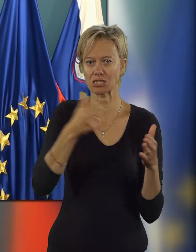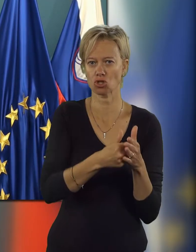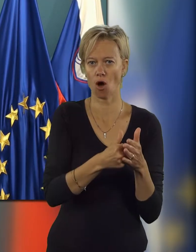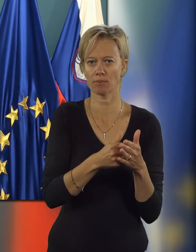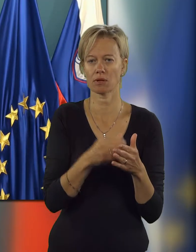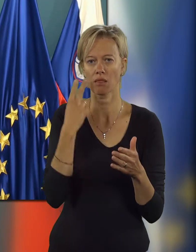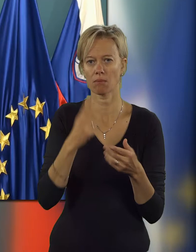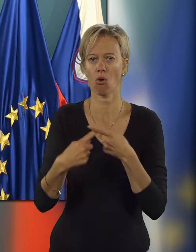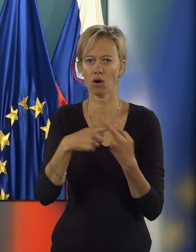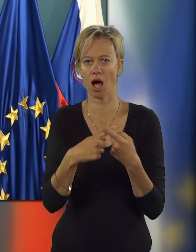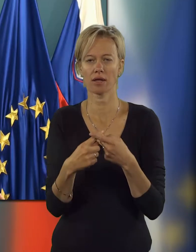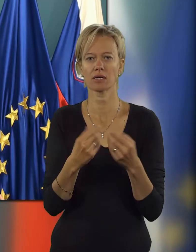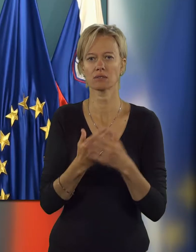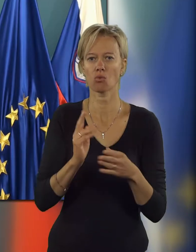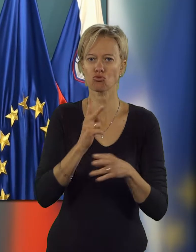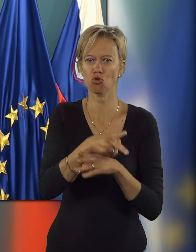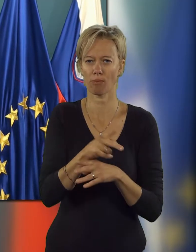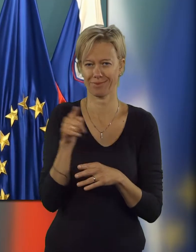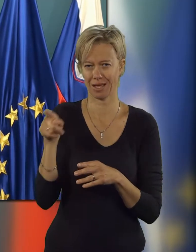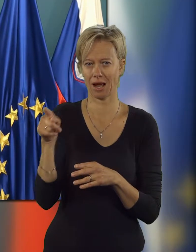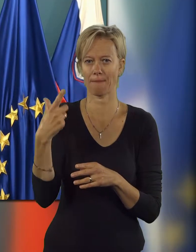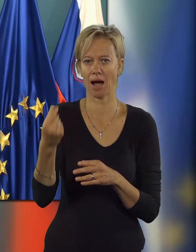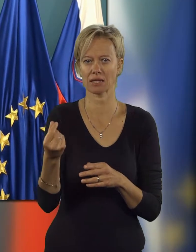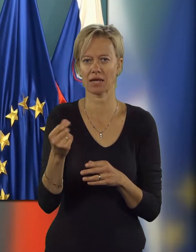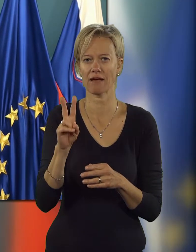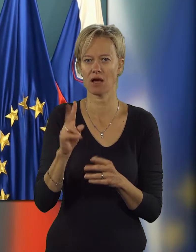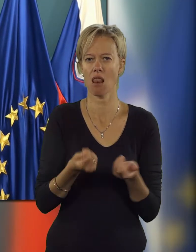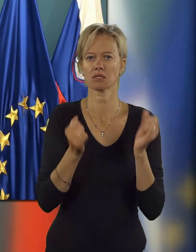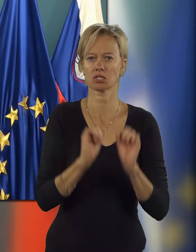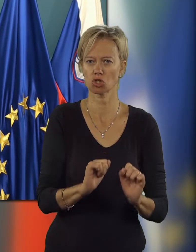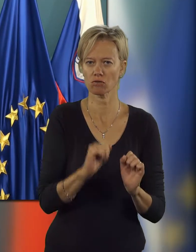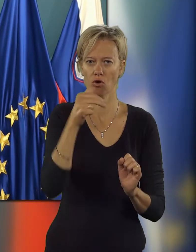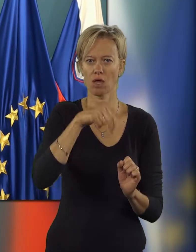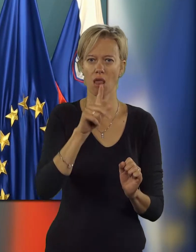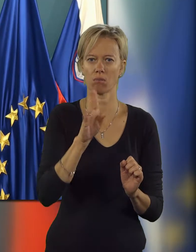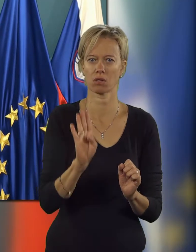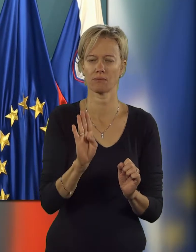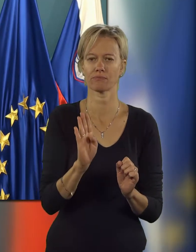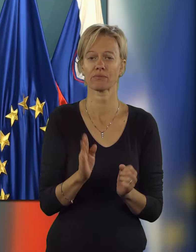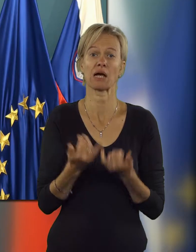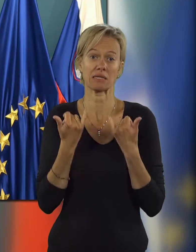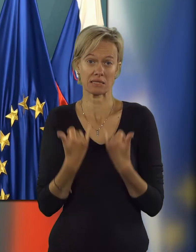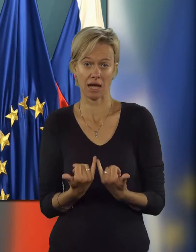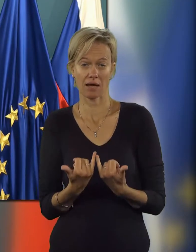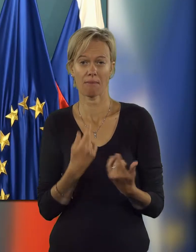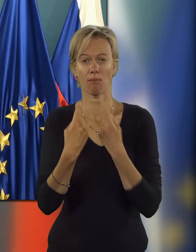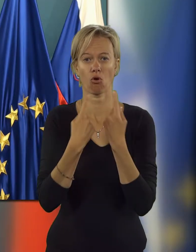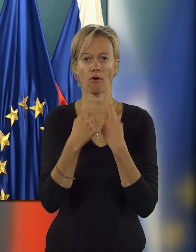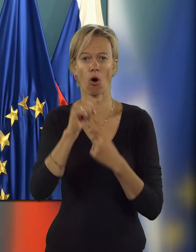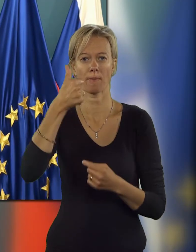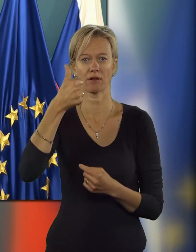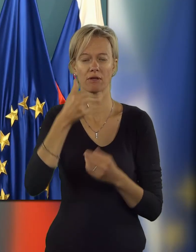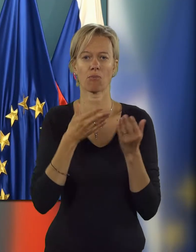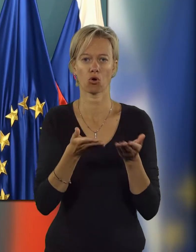pogajanjih za vstop tega partnerja v lastništvo NLB. Zdaj pa se pogovarjamo